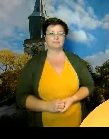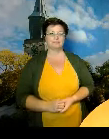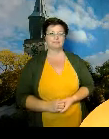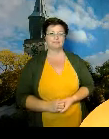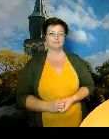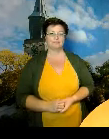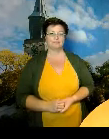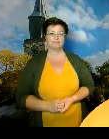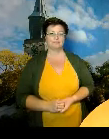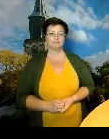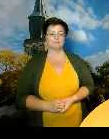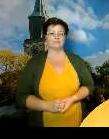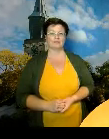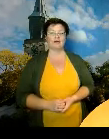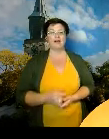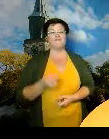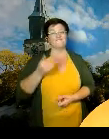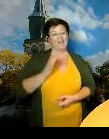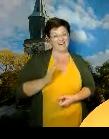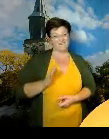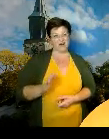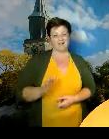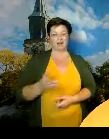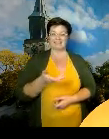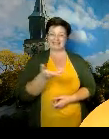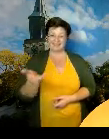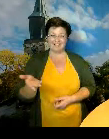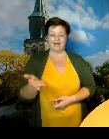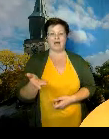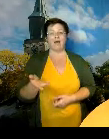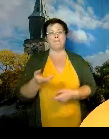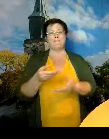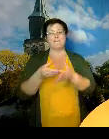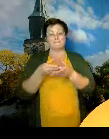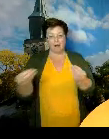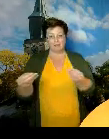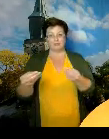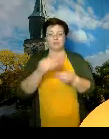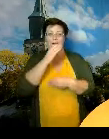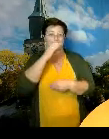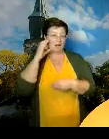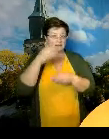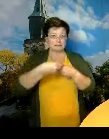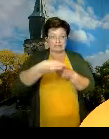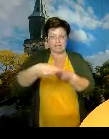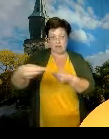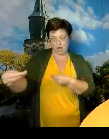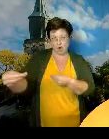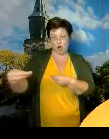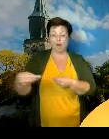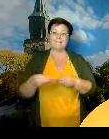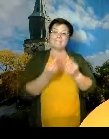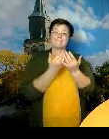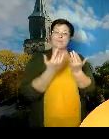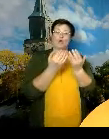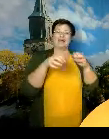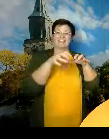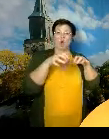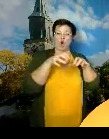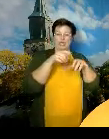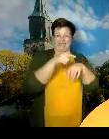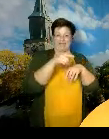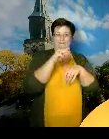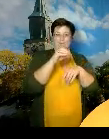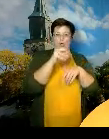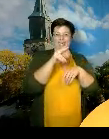Näitä vähävarasten maksuttomia maskeja jaetaan tuolla meidän monitorissa myöskin tästä tiistaista alkaen